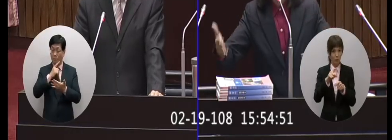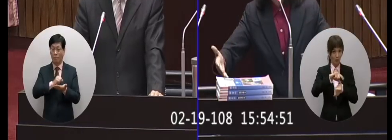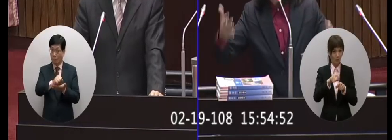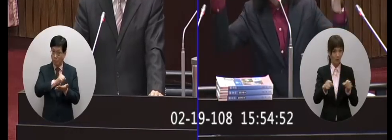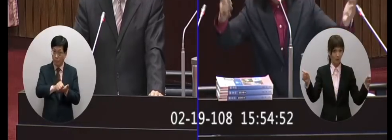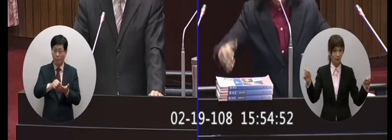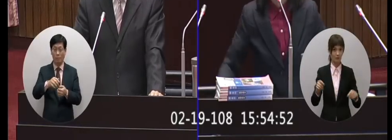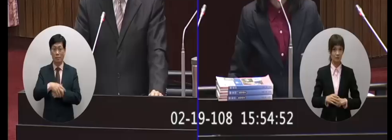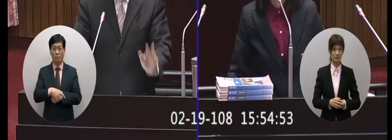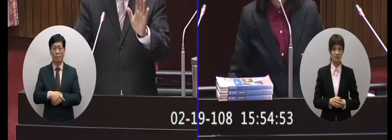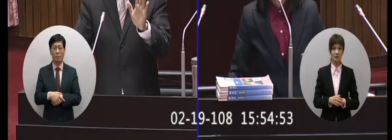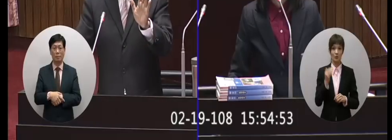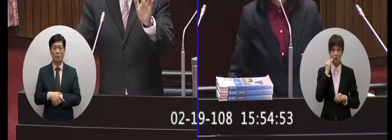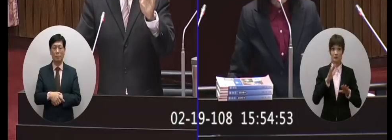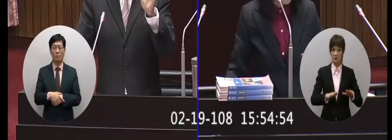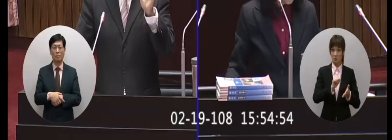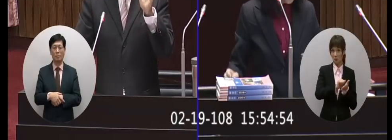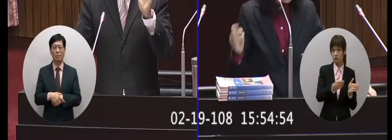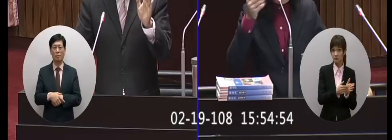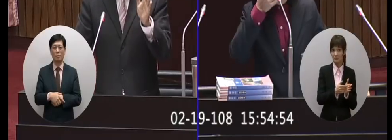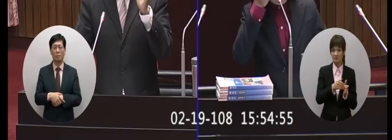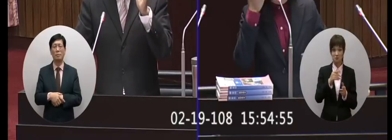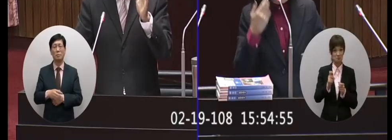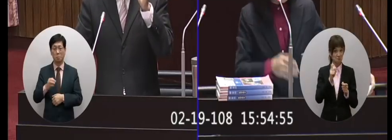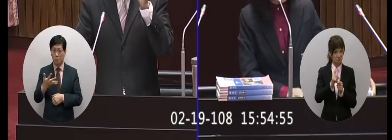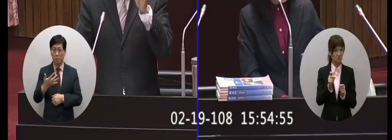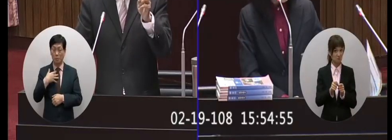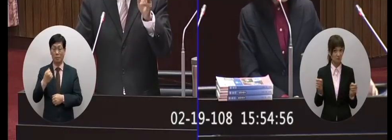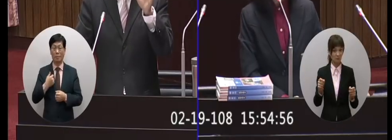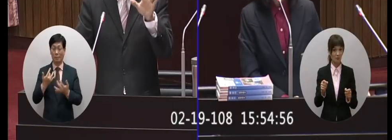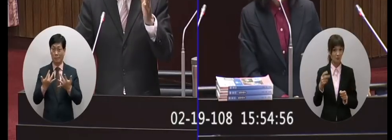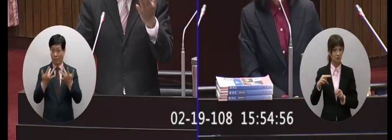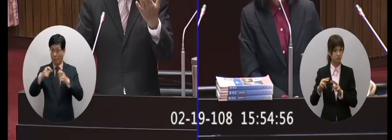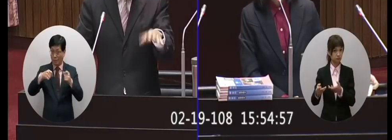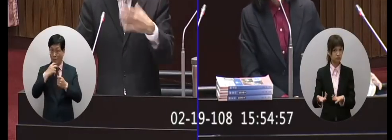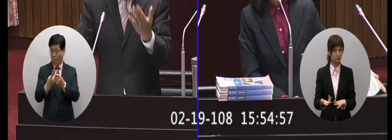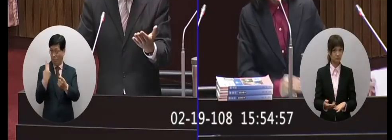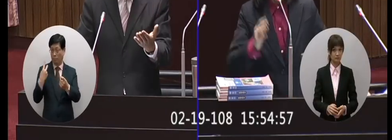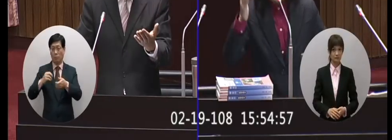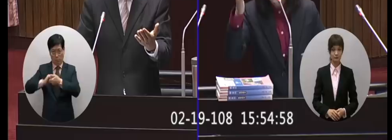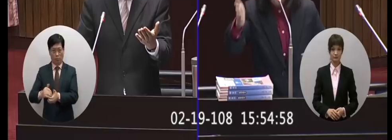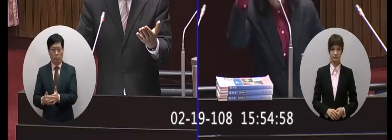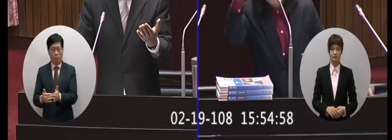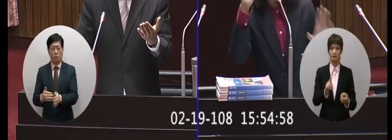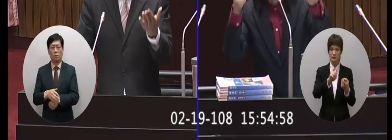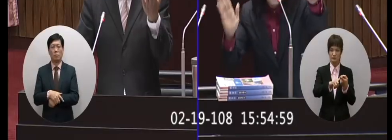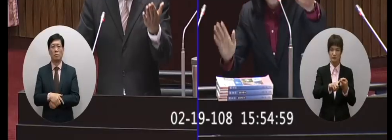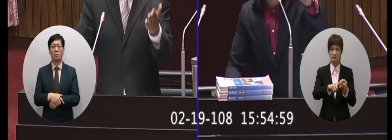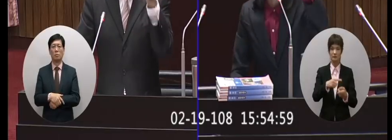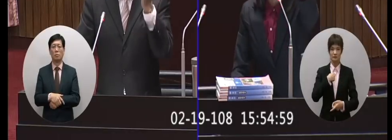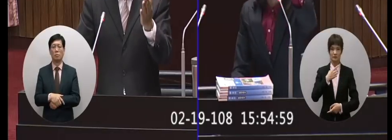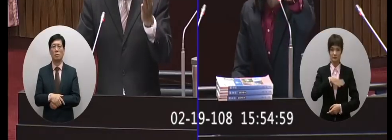一用用十年跟委員報告因為草綱是兩年前就已經出現了對 我